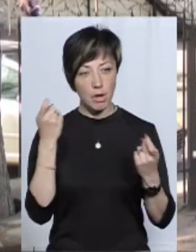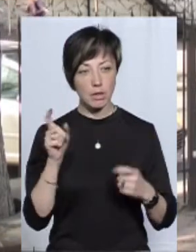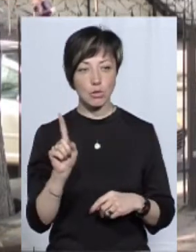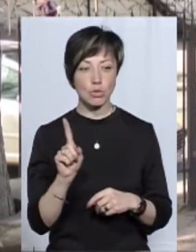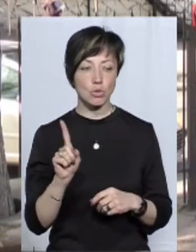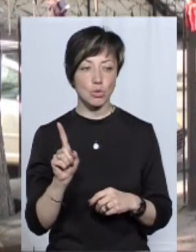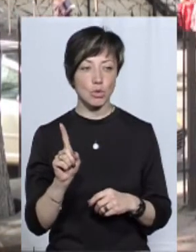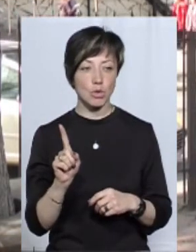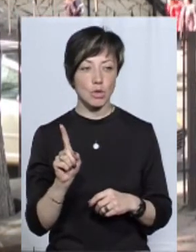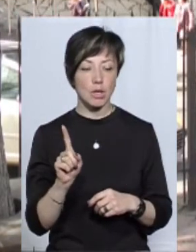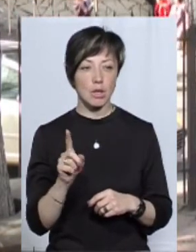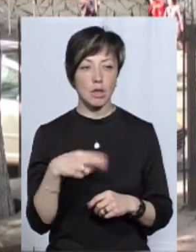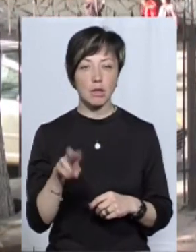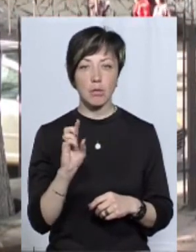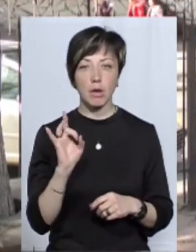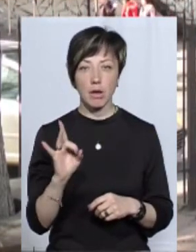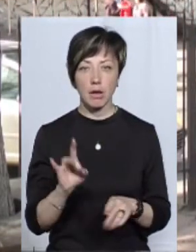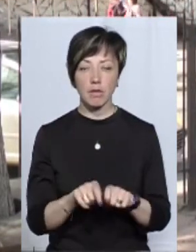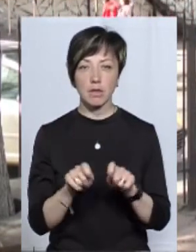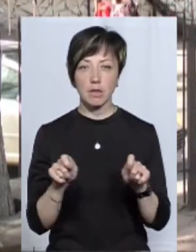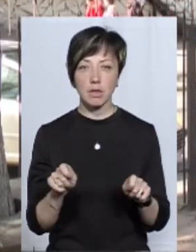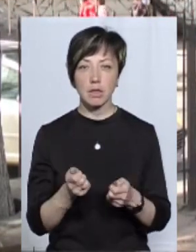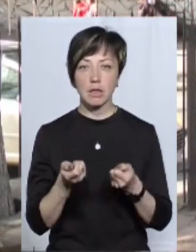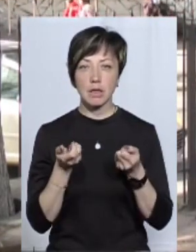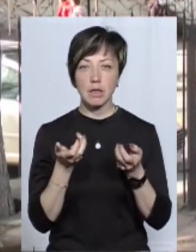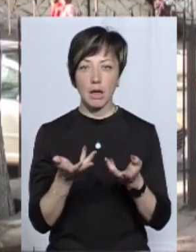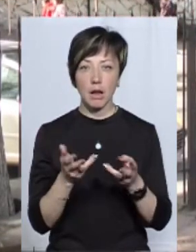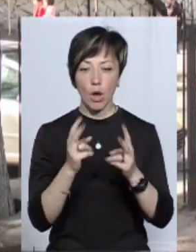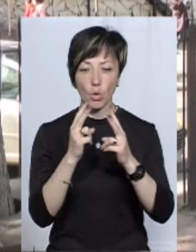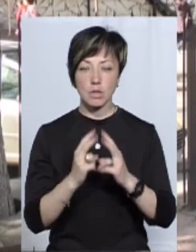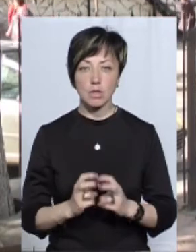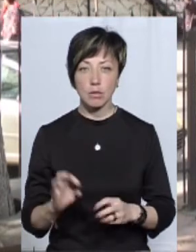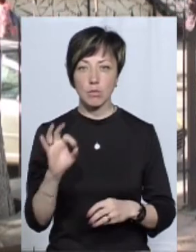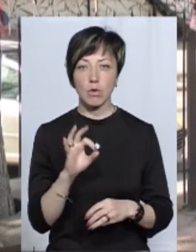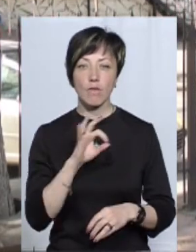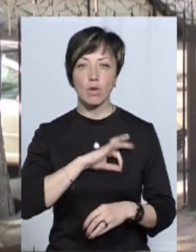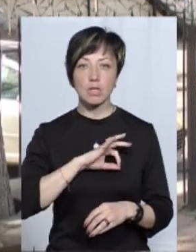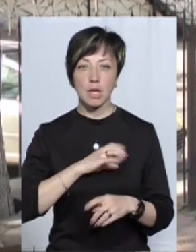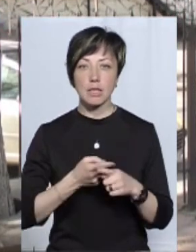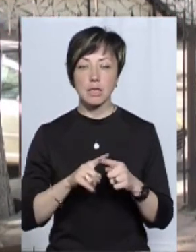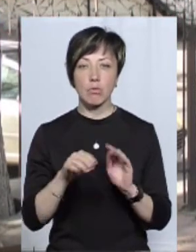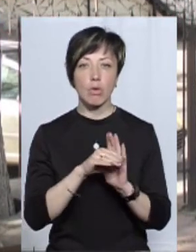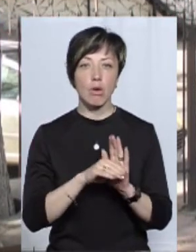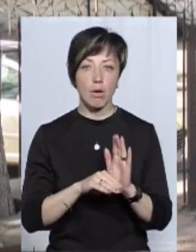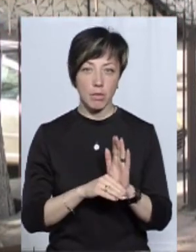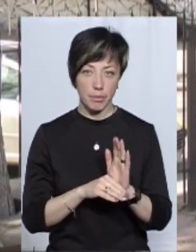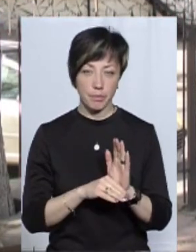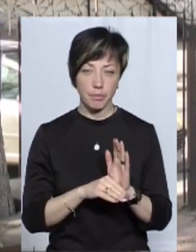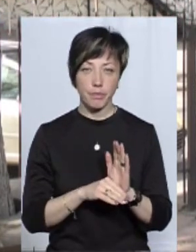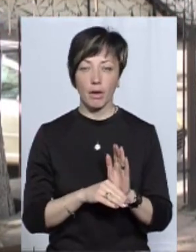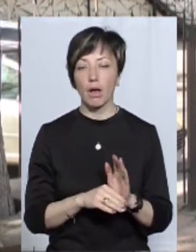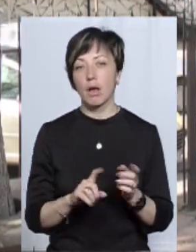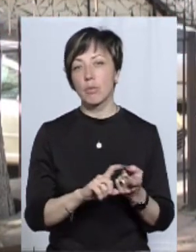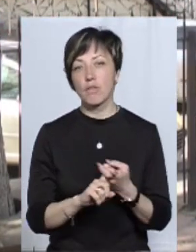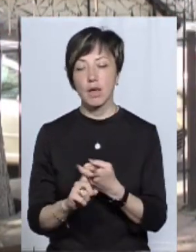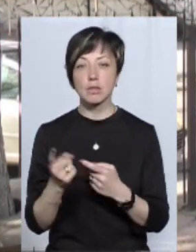ДБР відкрило декілька розслідувань на рахунок використання даної програми. Стосується